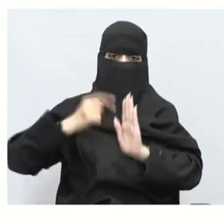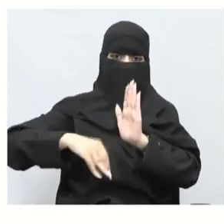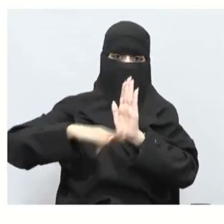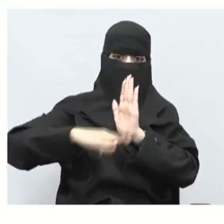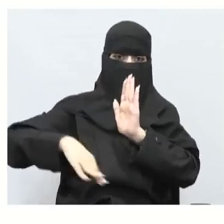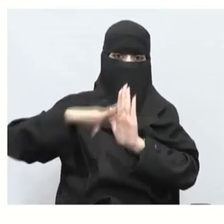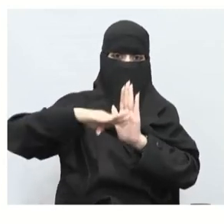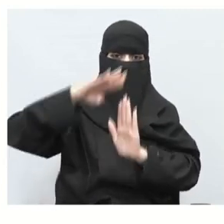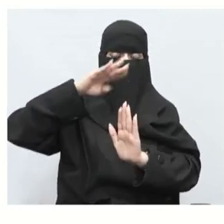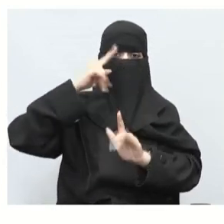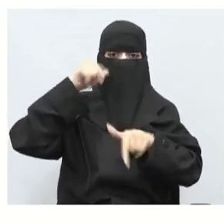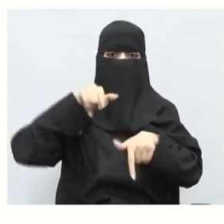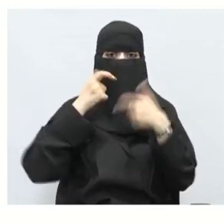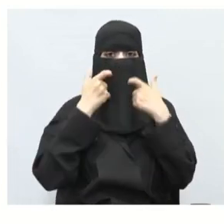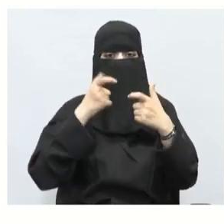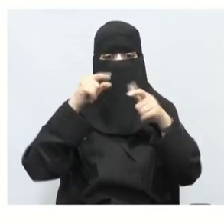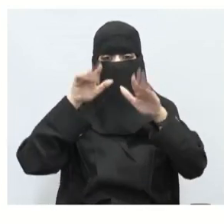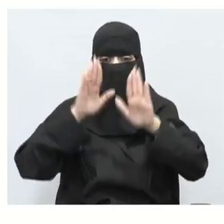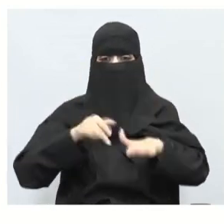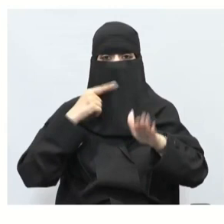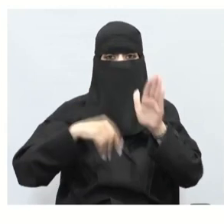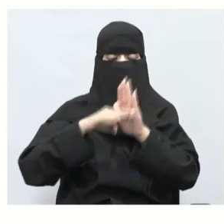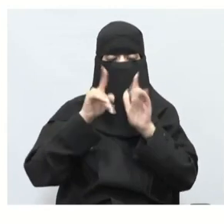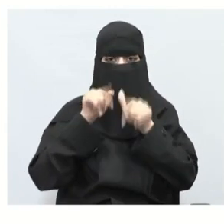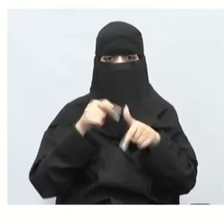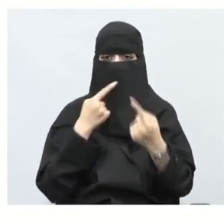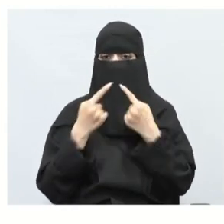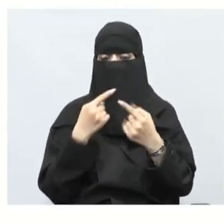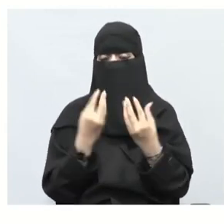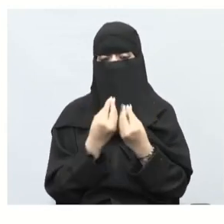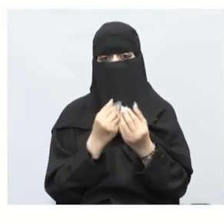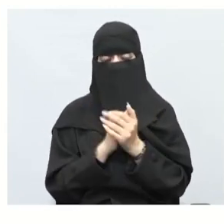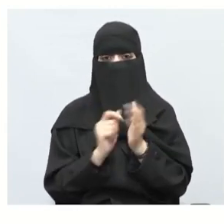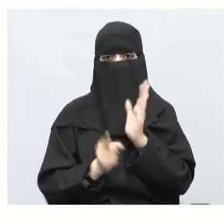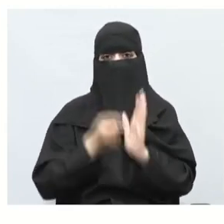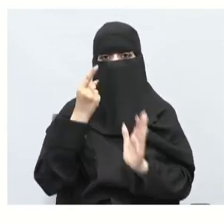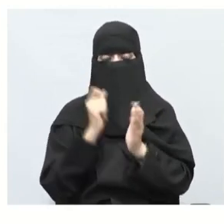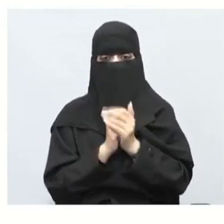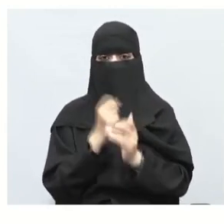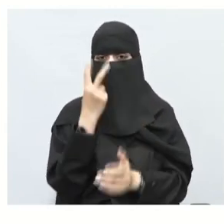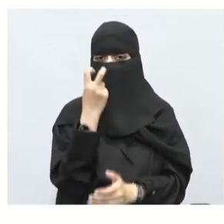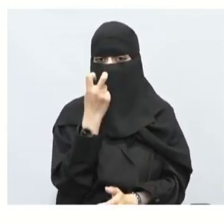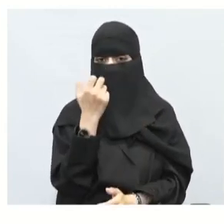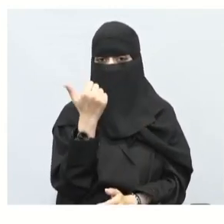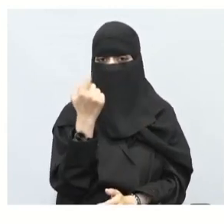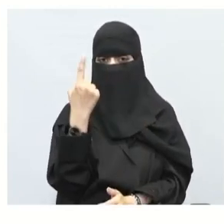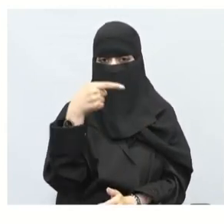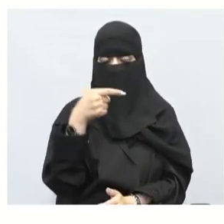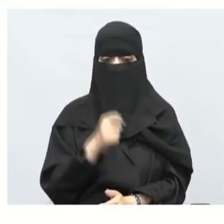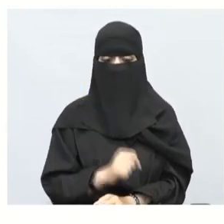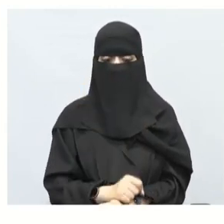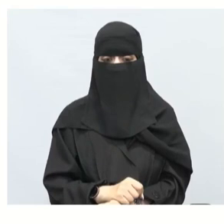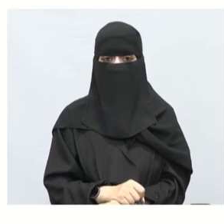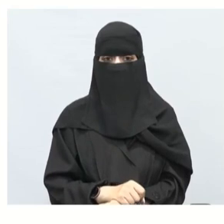ماذا؟ على ماذا؟ على كل خطوة موجودة يخذنا تناقشنا إياك مع بعض أول شيء مئتان وستة عشر